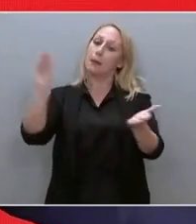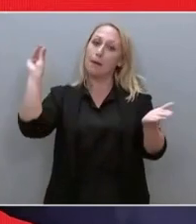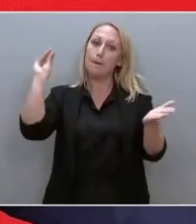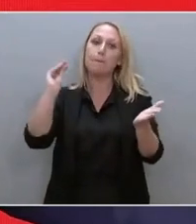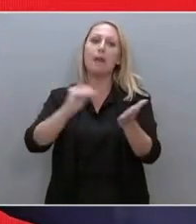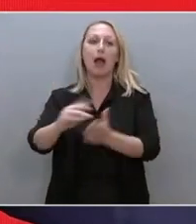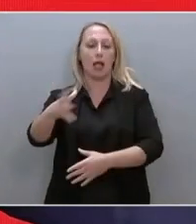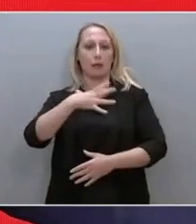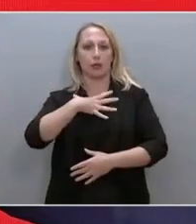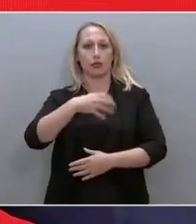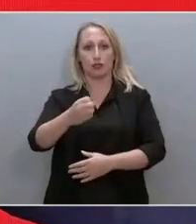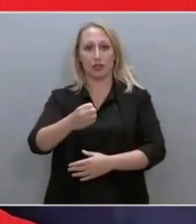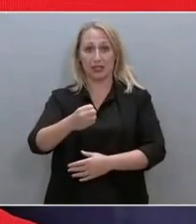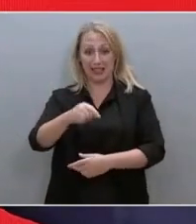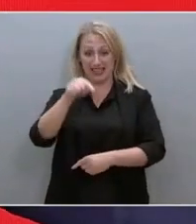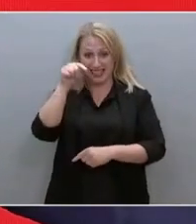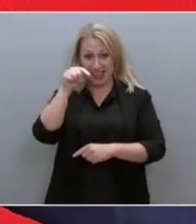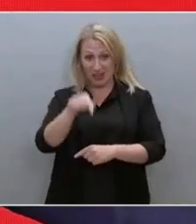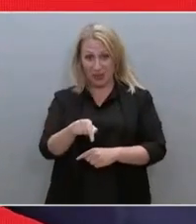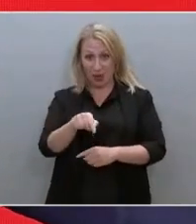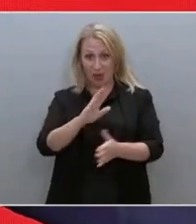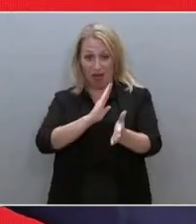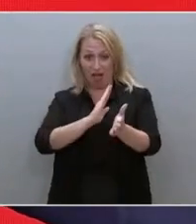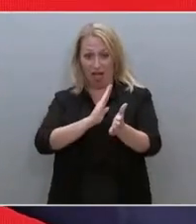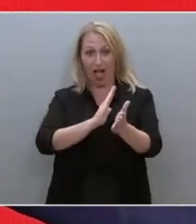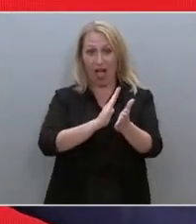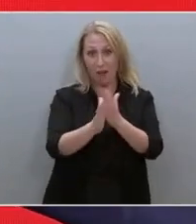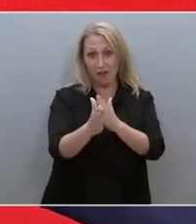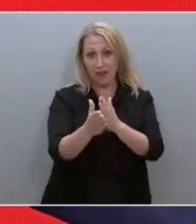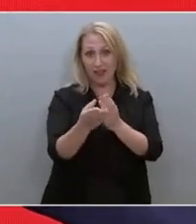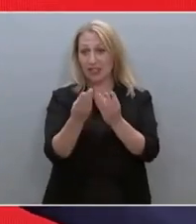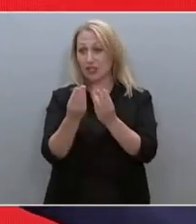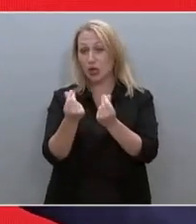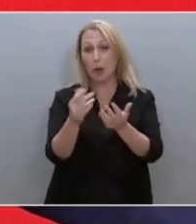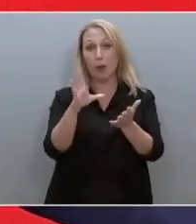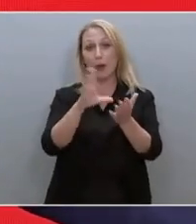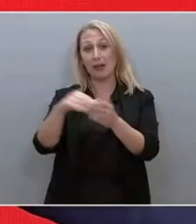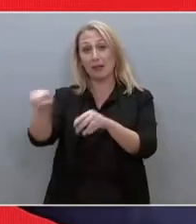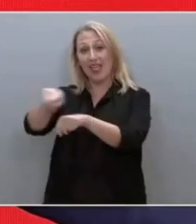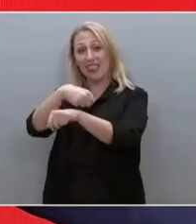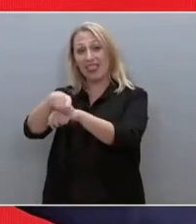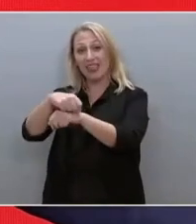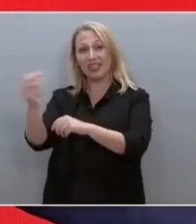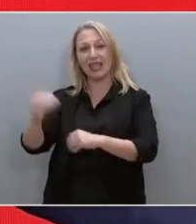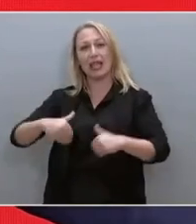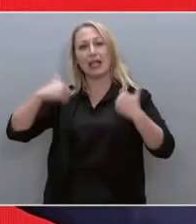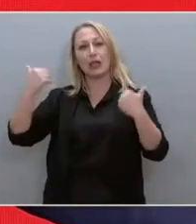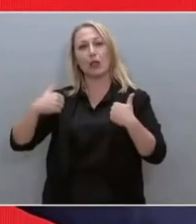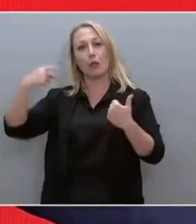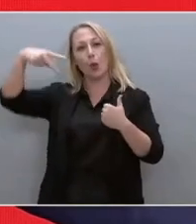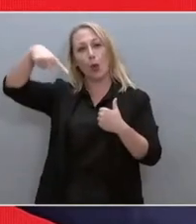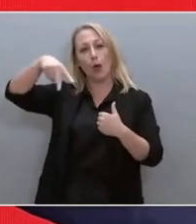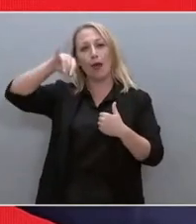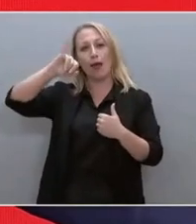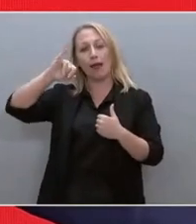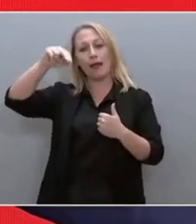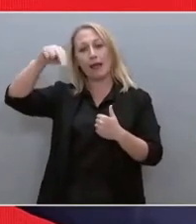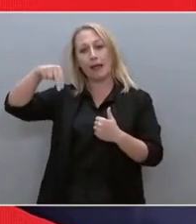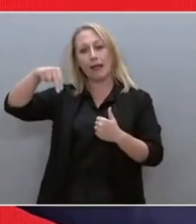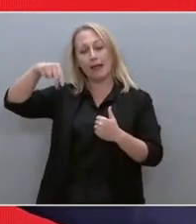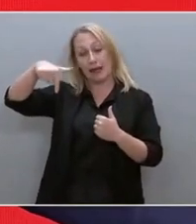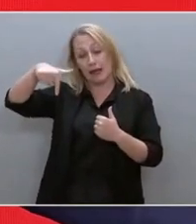αποκαθίσταται με φαινόμενα λιγνάδι αυτό το αίσθημα. Ενισχύεται δυστυχώς.